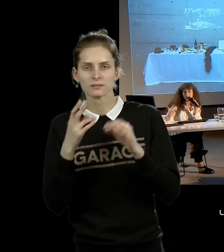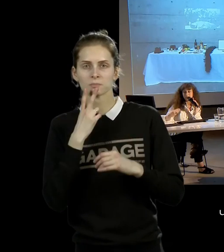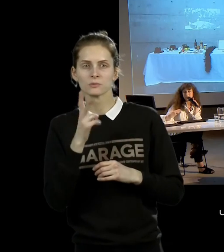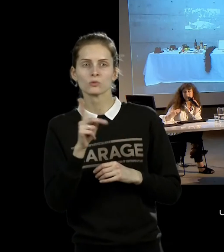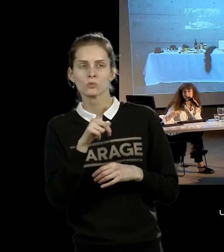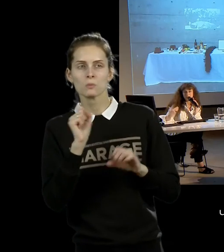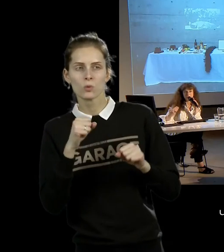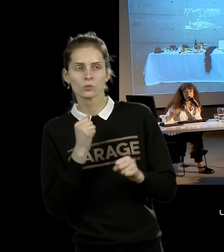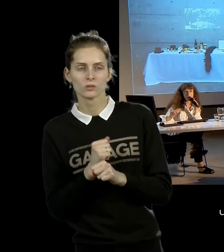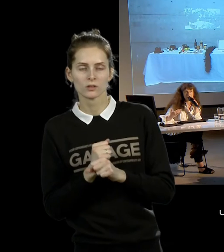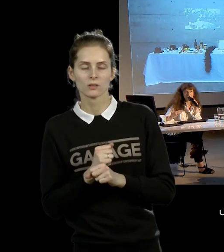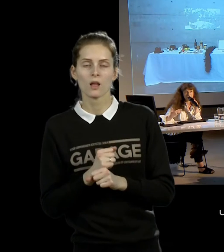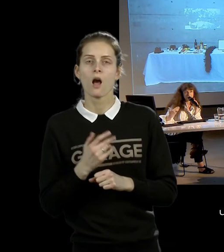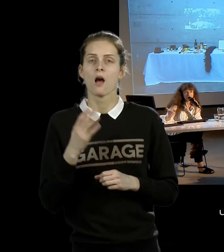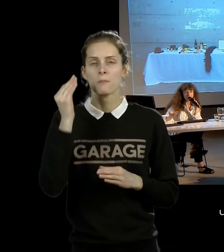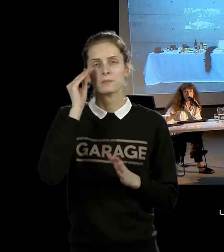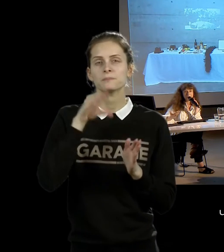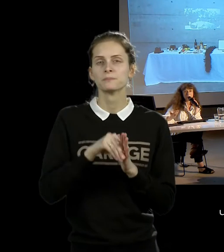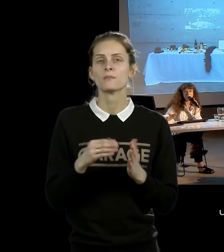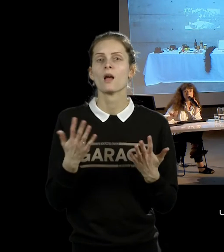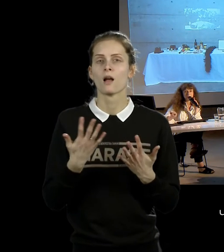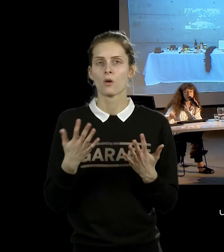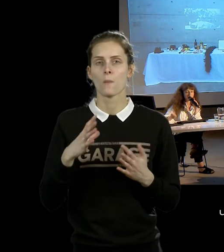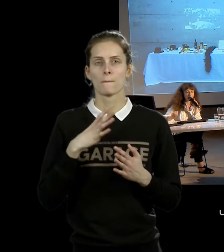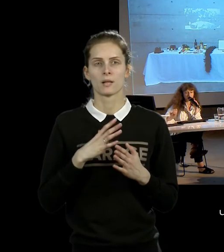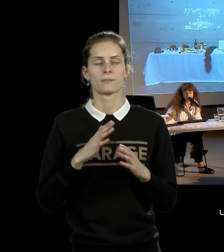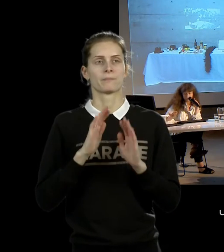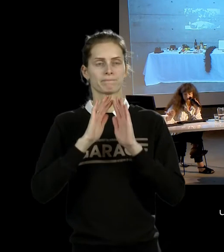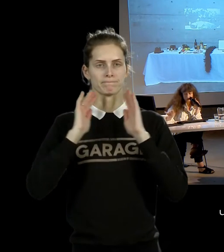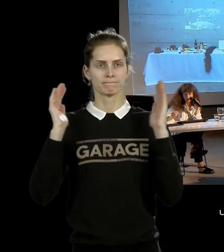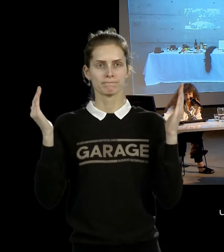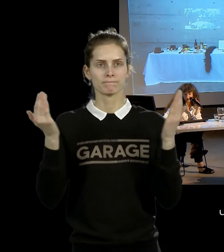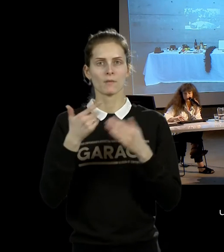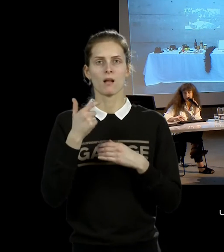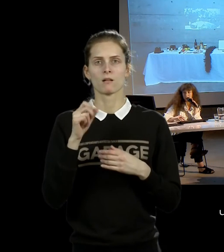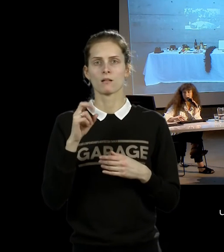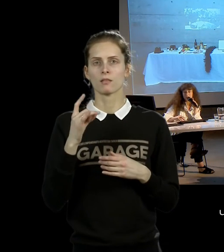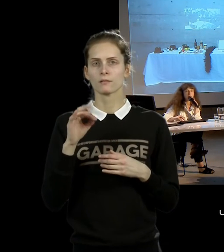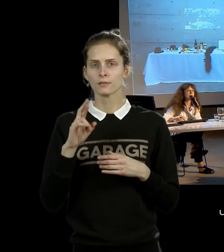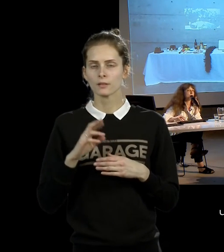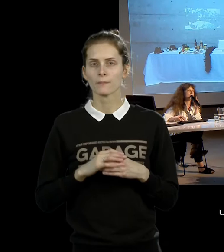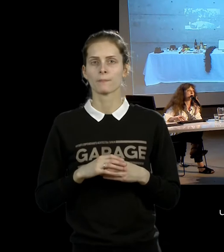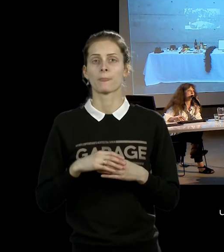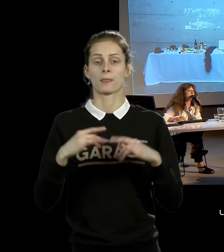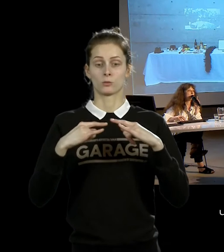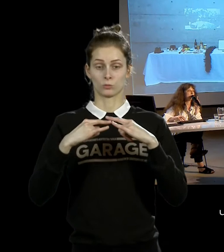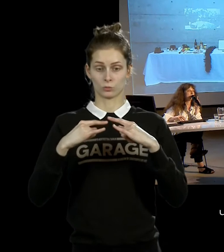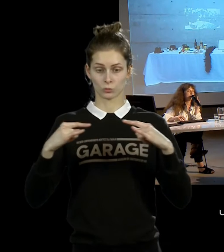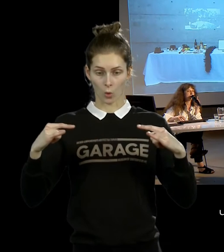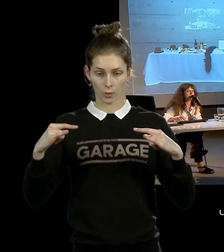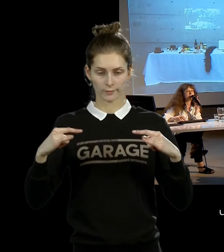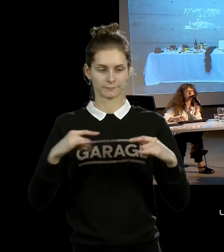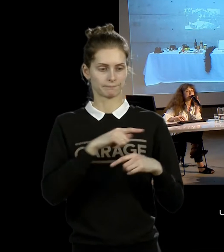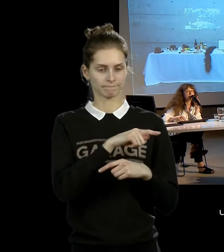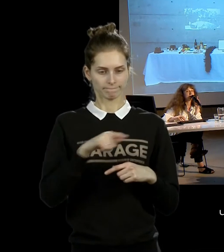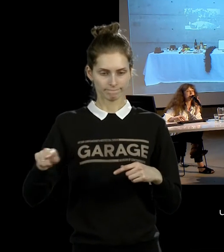происходило в галерее, в которой происходила эта пресса? Происходила эта форма. Стоял стол, на столе было 72